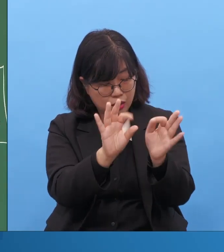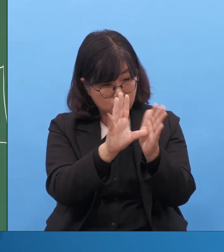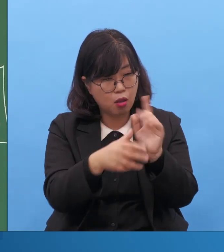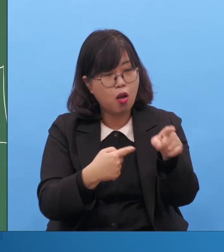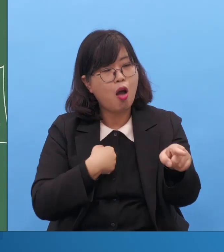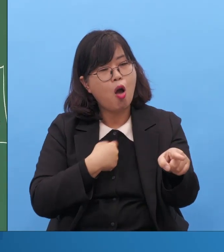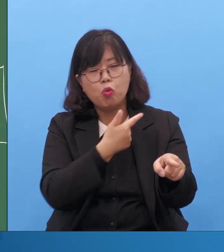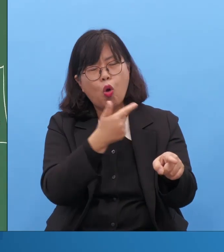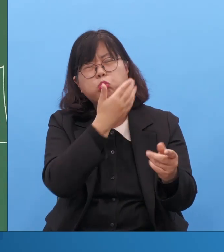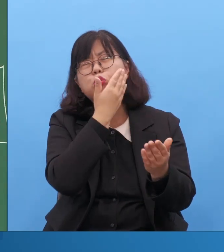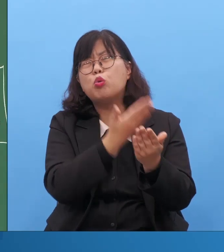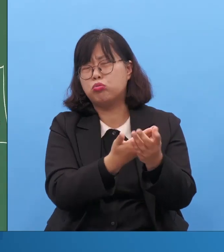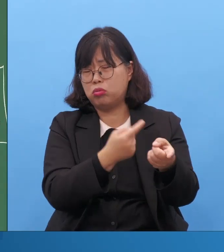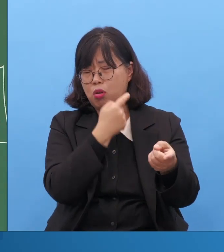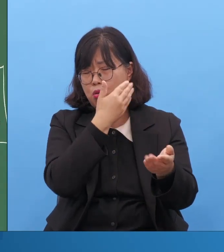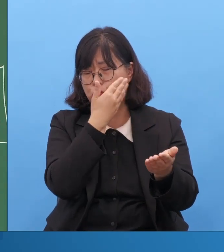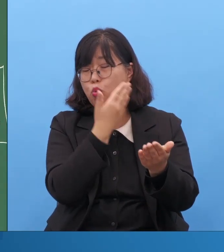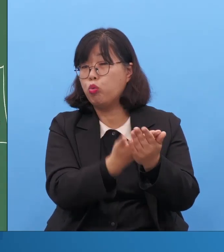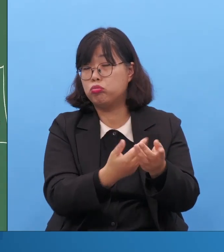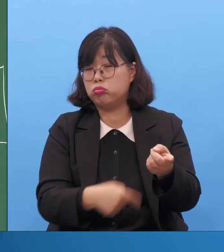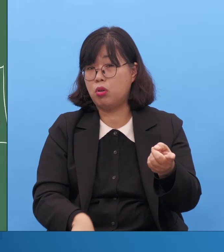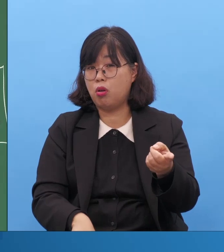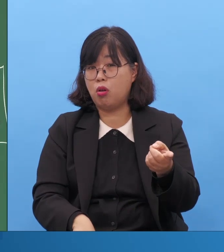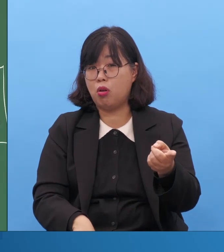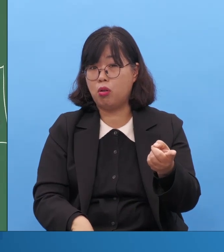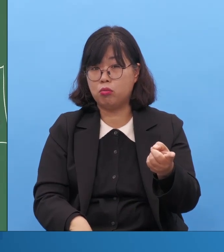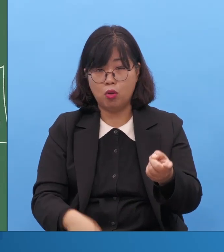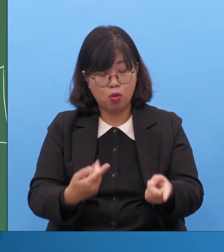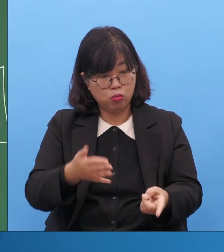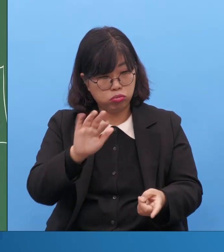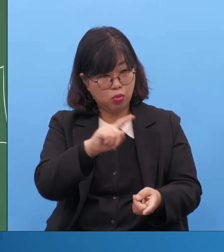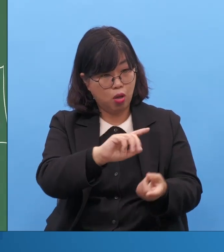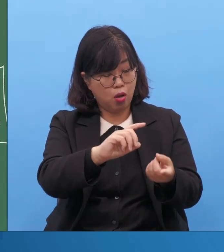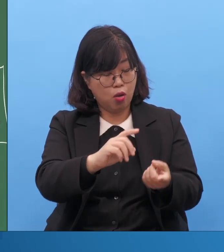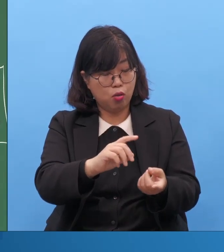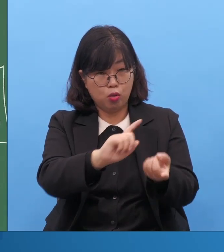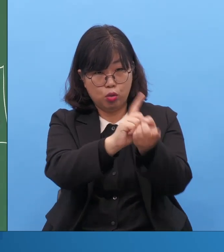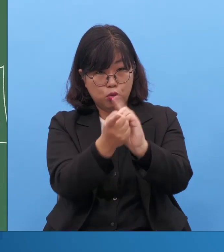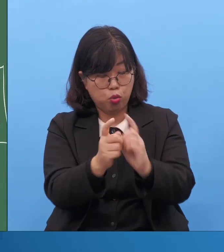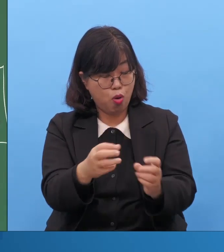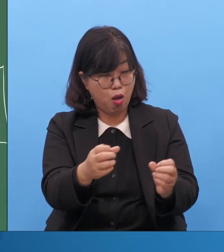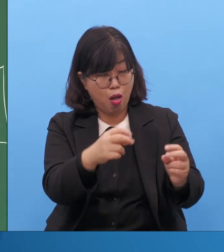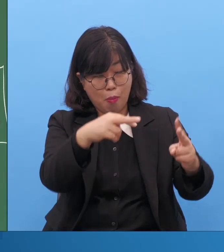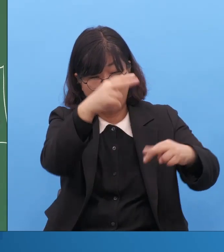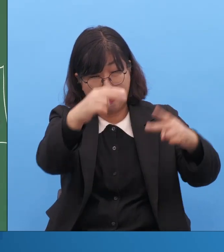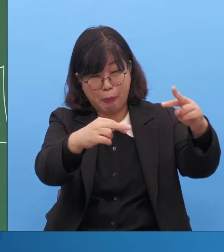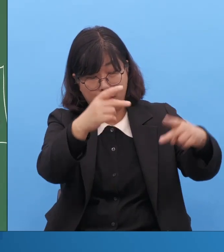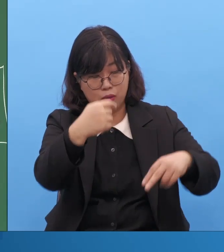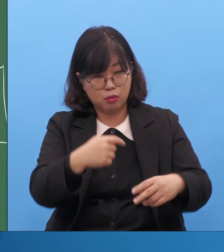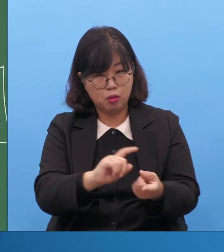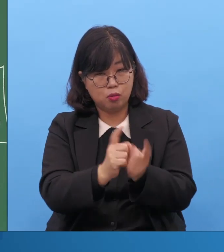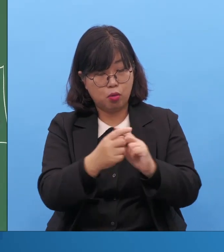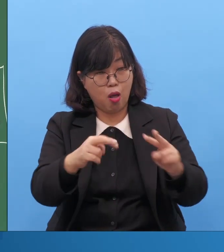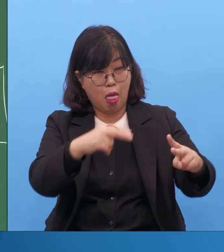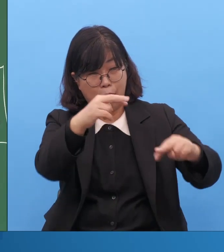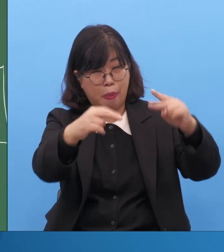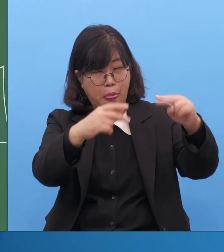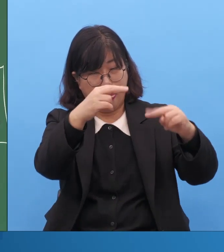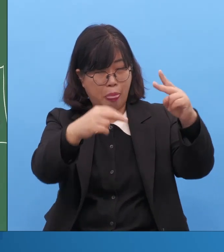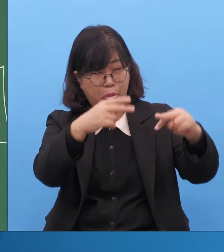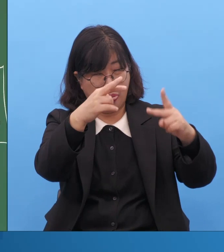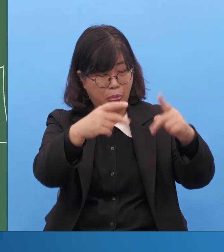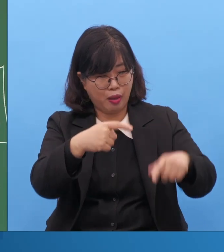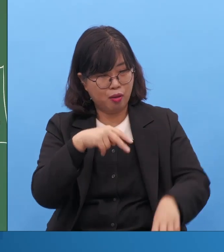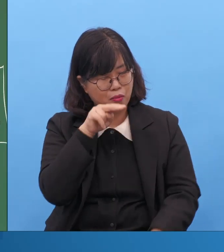욕하고 이런 사람을 보면 대단하다 내가 속에 별 거 아닌데 진짜 실력도 없는 사람이 저라고 다니나 남은 욕하고요. 진짜 실력도 없는 게